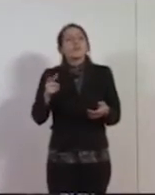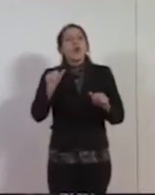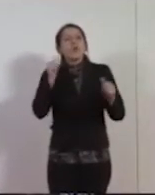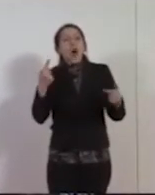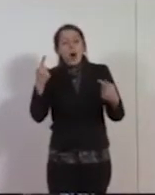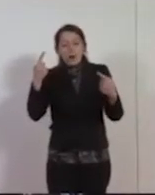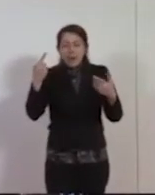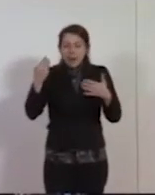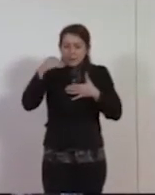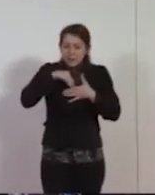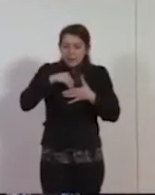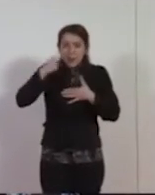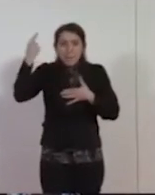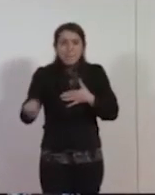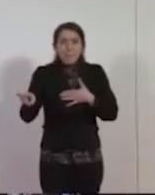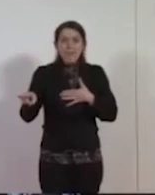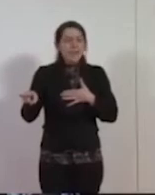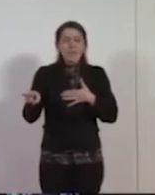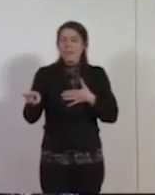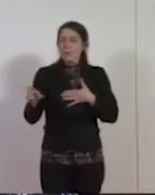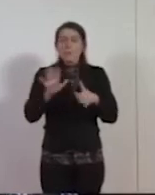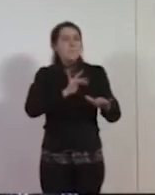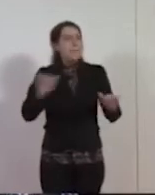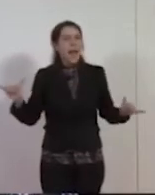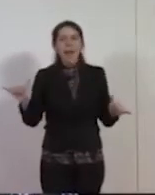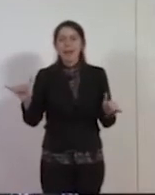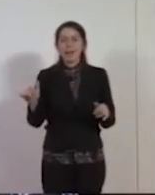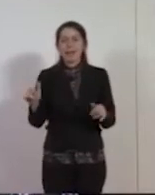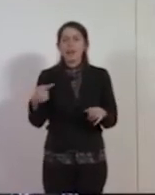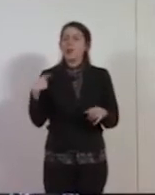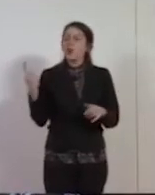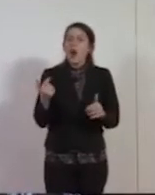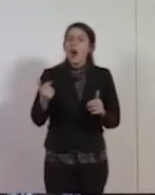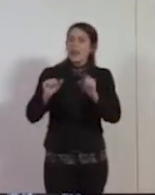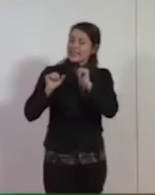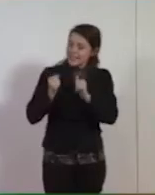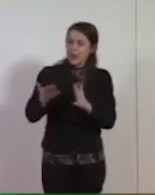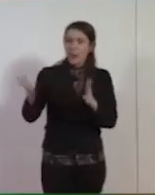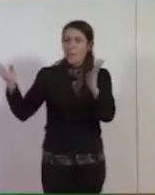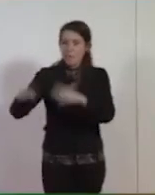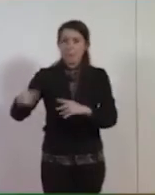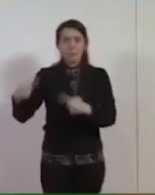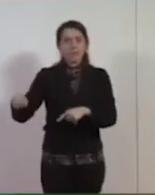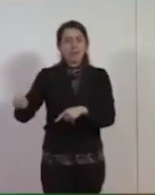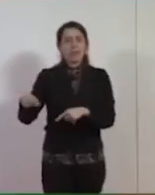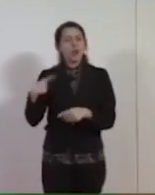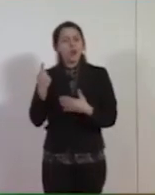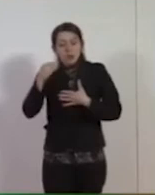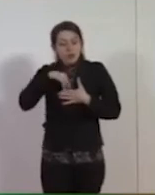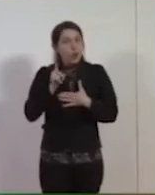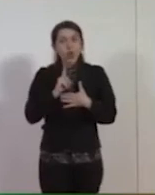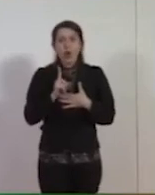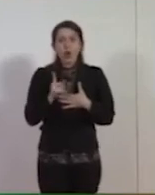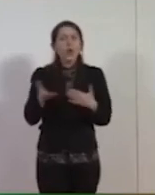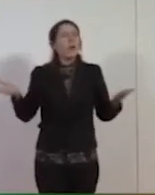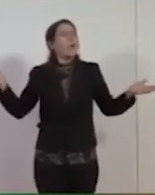di noi questi germi. Noi li dobbiamo combattere, non li portiamo dentro di noi. nessuna delle dichiarazioni, per